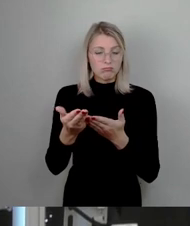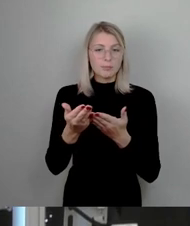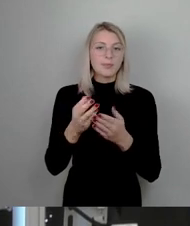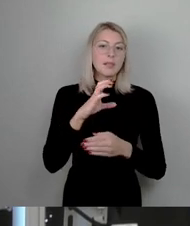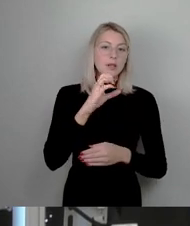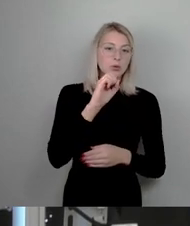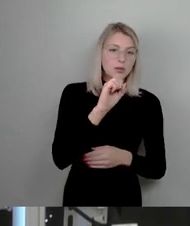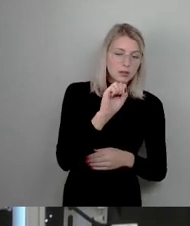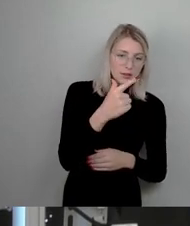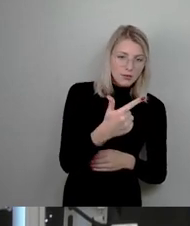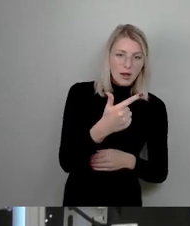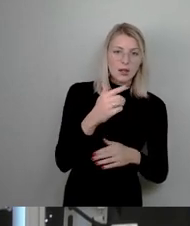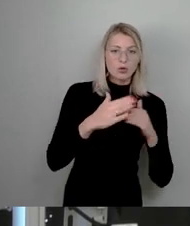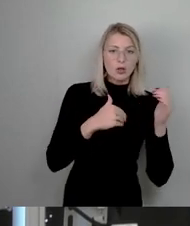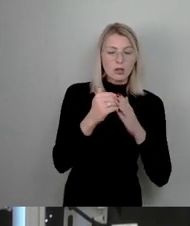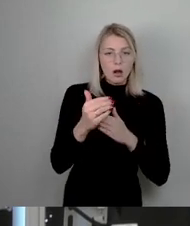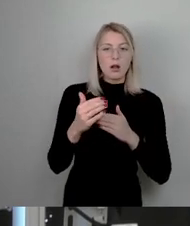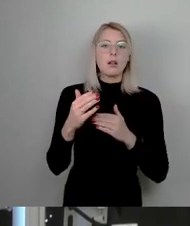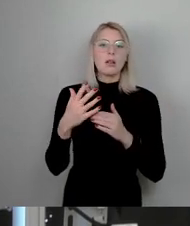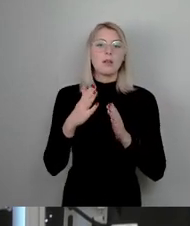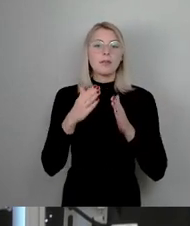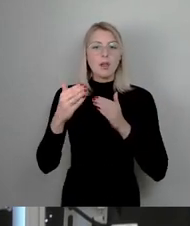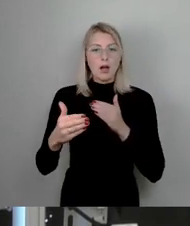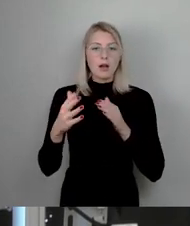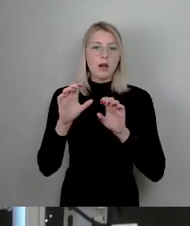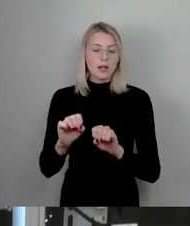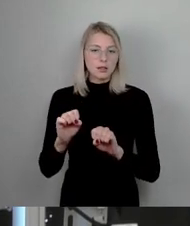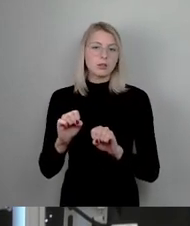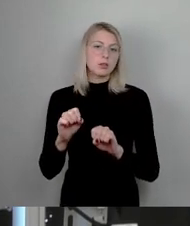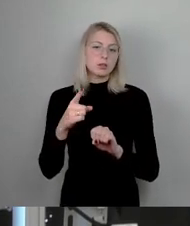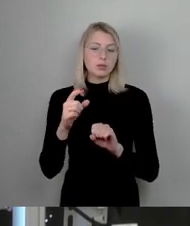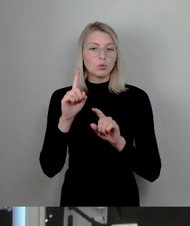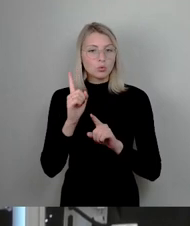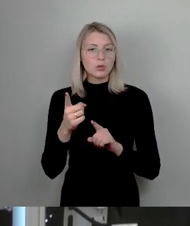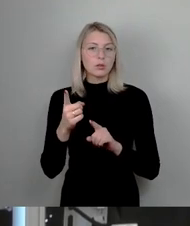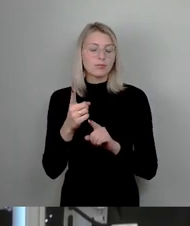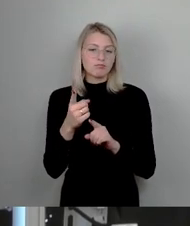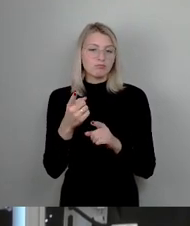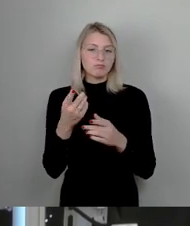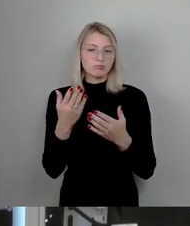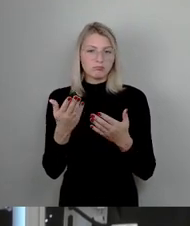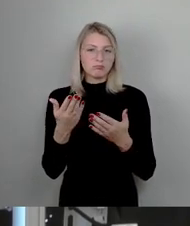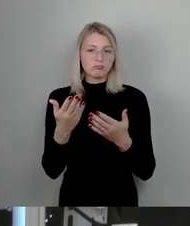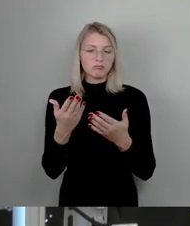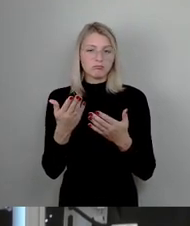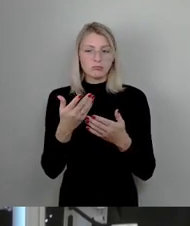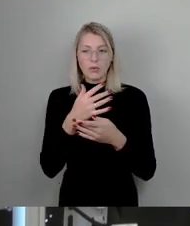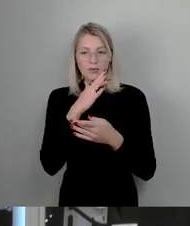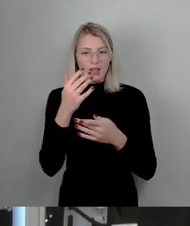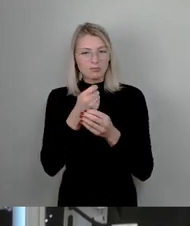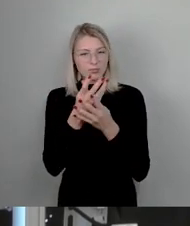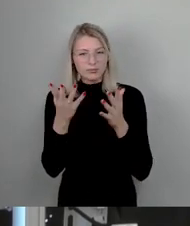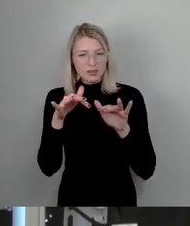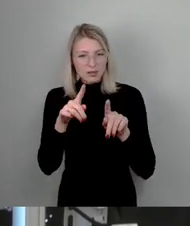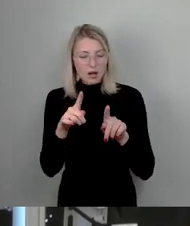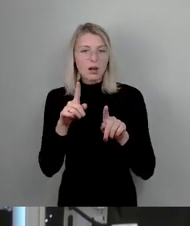nachhaltig, demokratisch und an der wirtschaftlichen Notwendigkeit orientiert, um zukünftigen Fachkräften für Handwerk, Industrie,